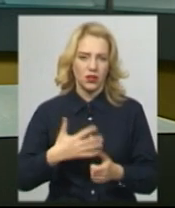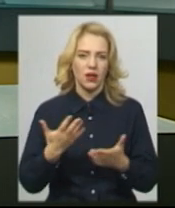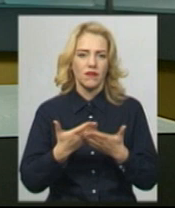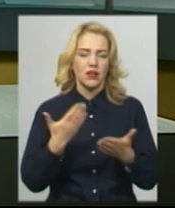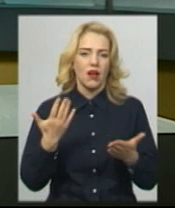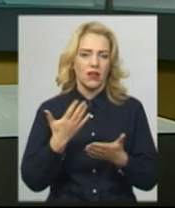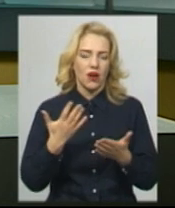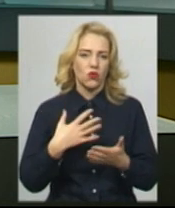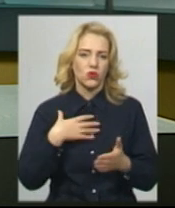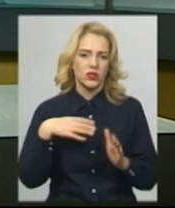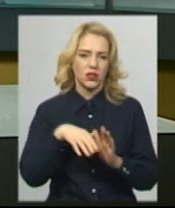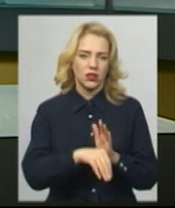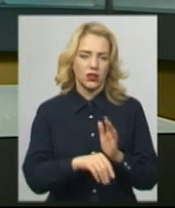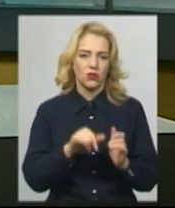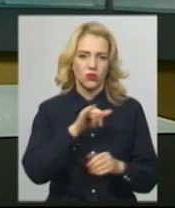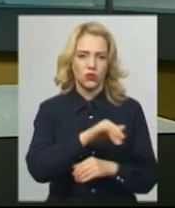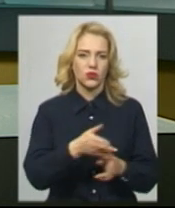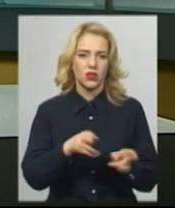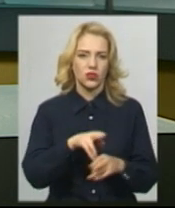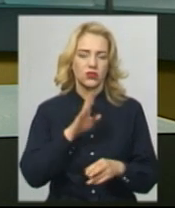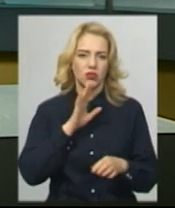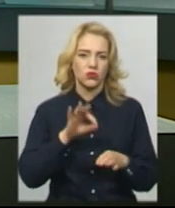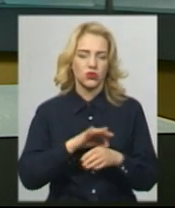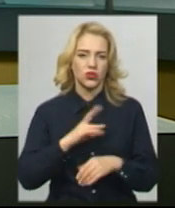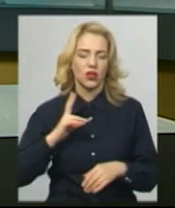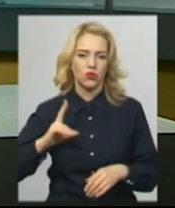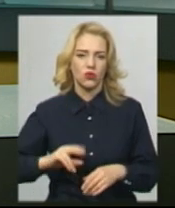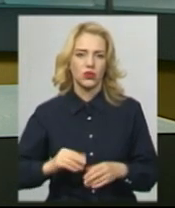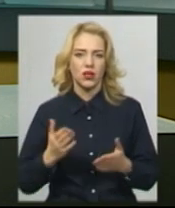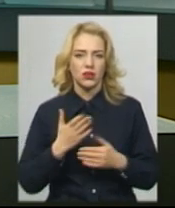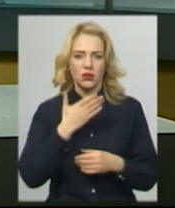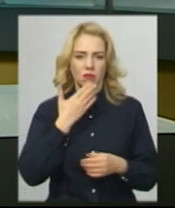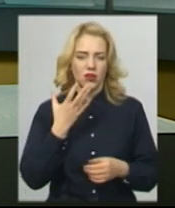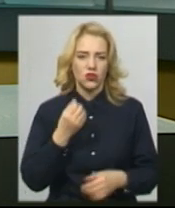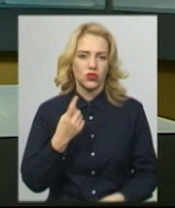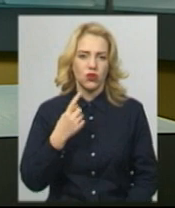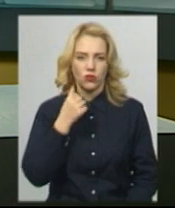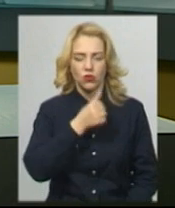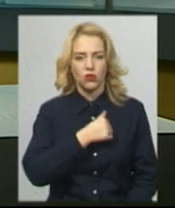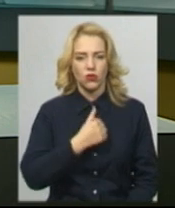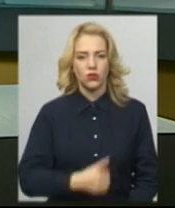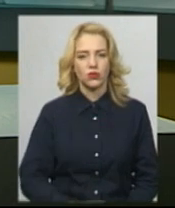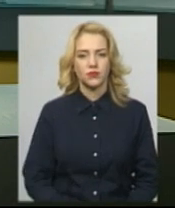словами Віталія Бакуна, у Андрія залишилась дружина та донька, який не має року, каже Віталій Бакун.